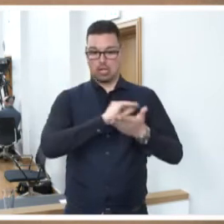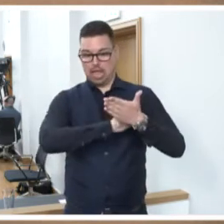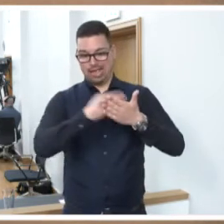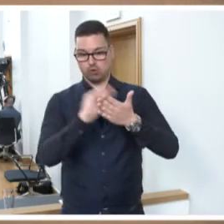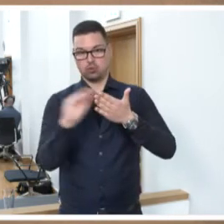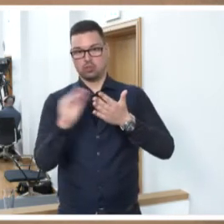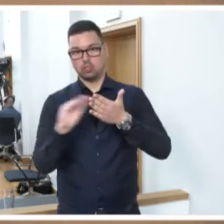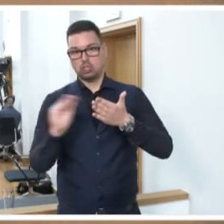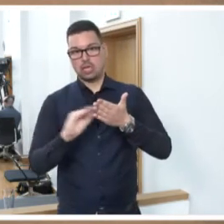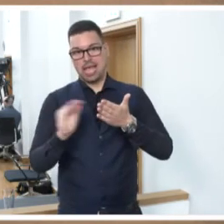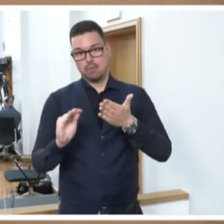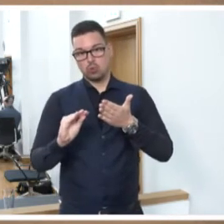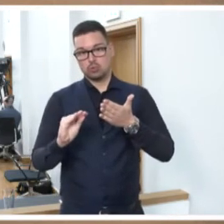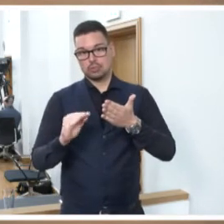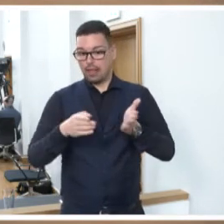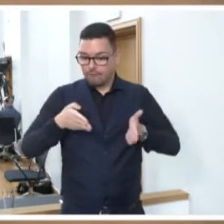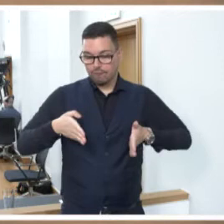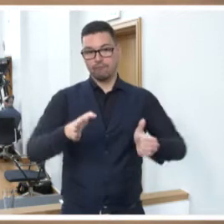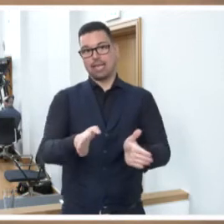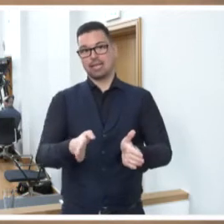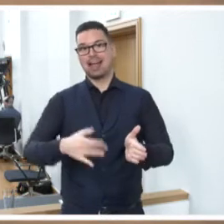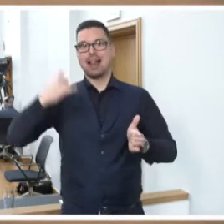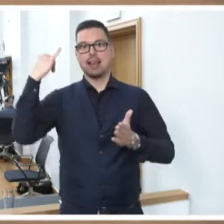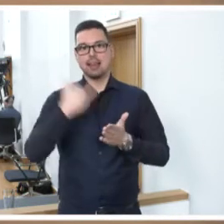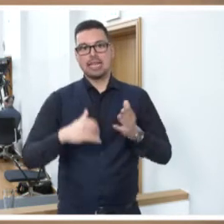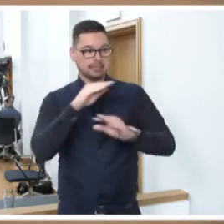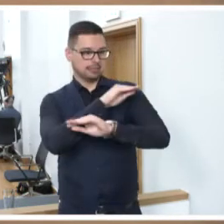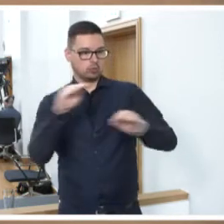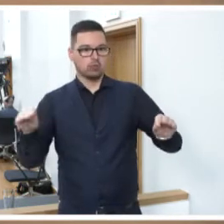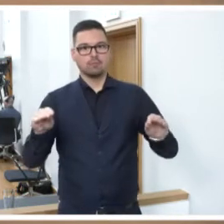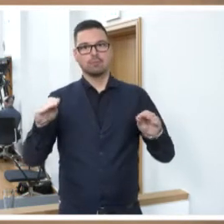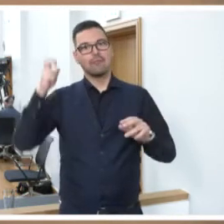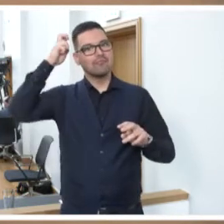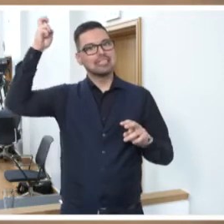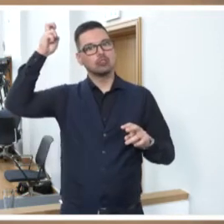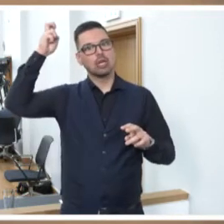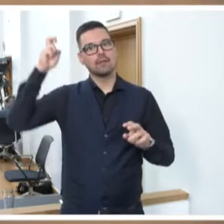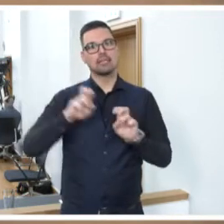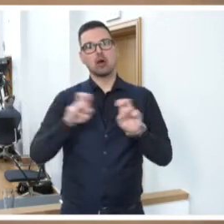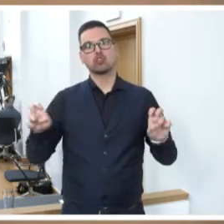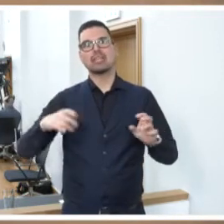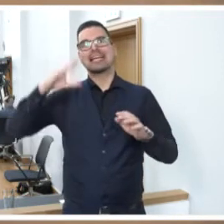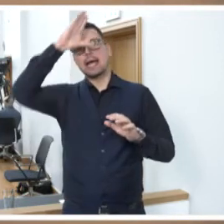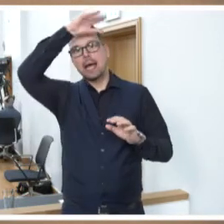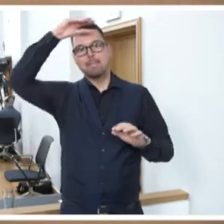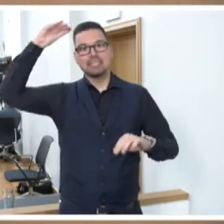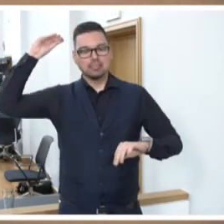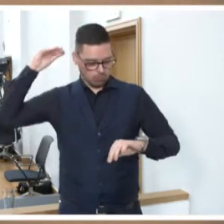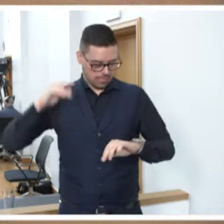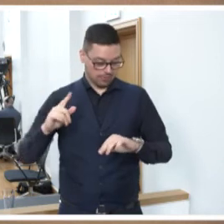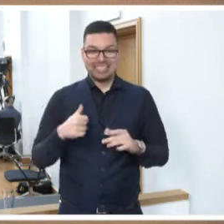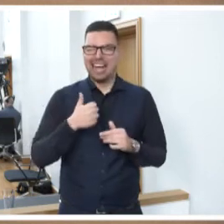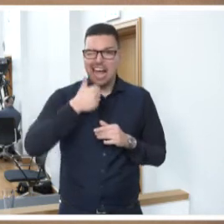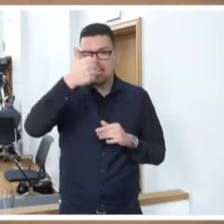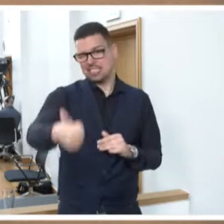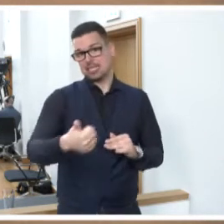Professuren mal auf den Weg bringen. Letzte Auskunft im Wissenschaftsausschuss war im Sommer. Und ich finde, wenn das ein Jahr später